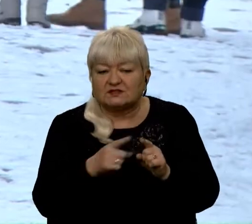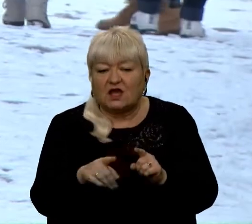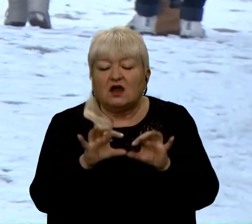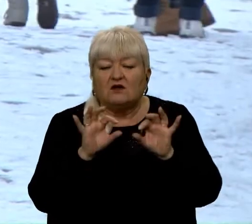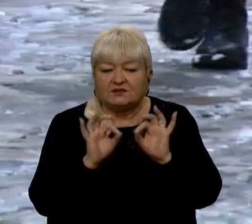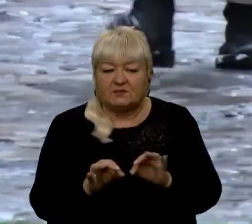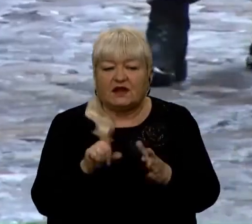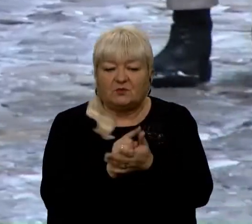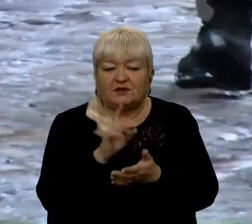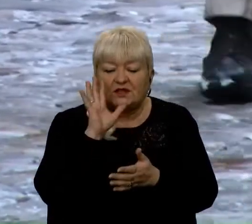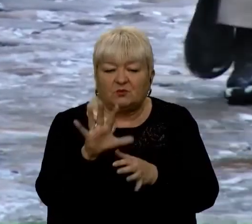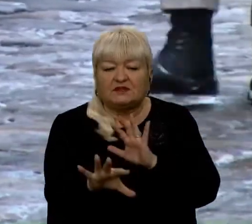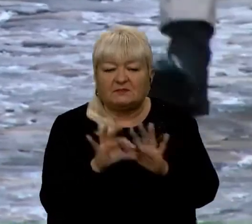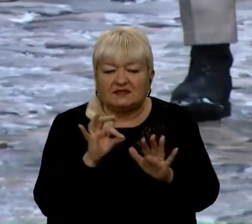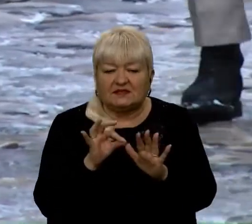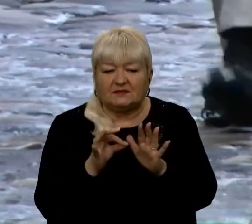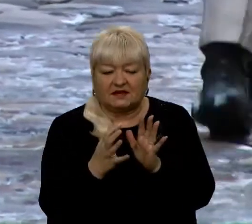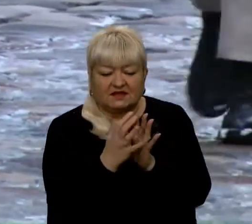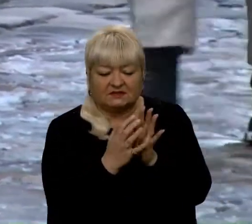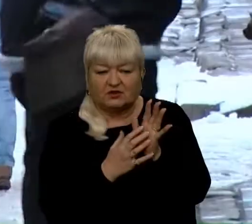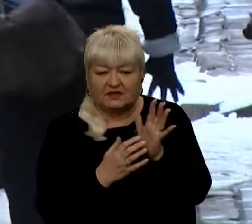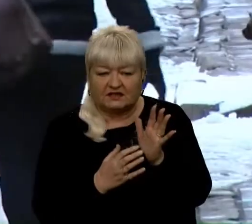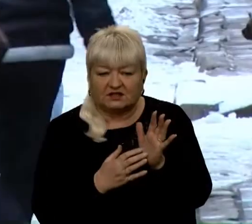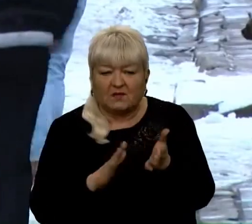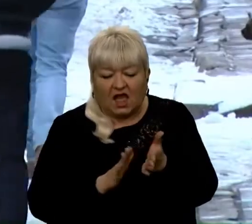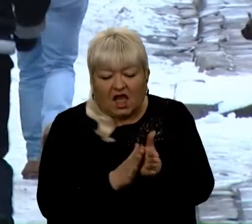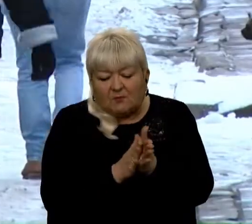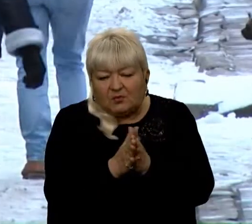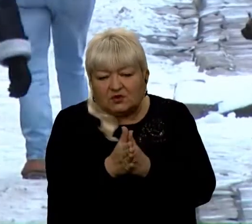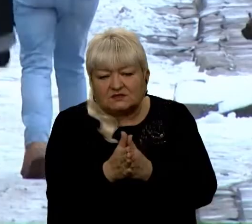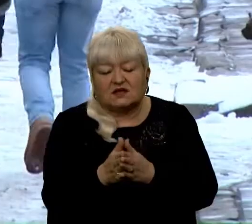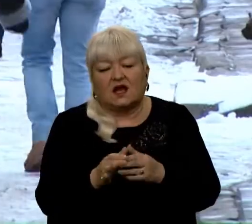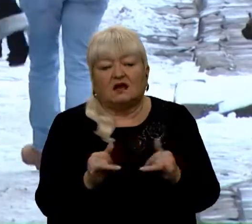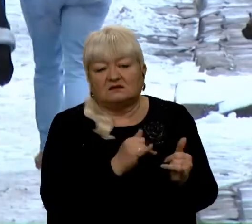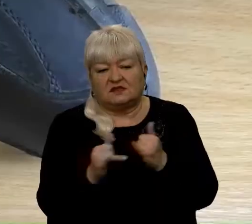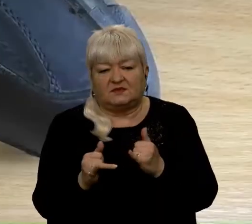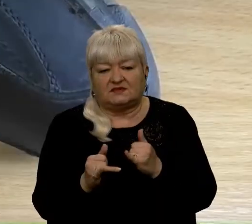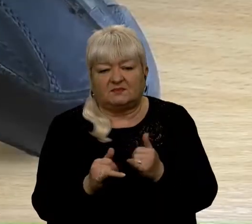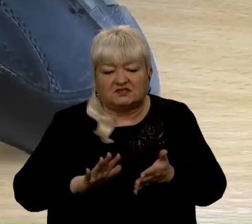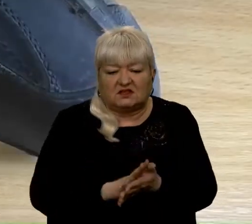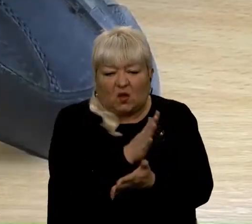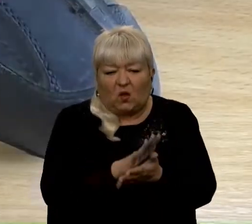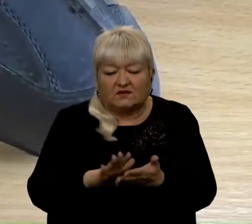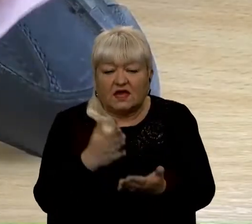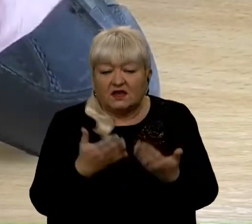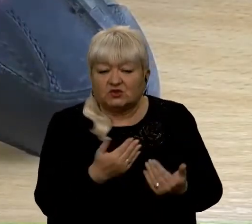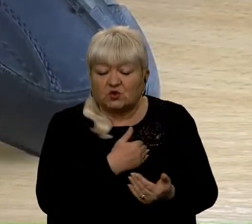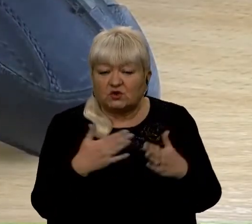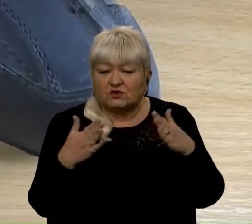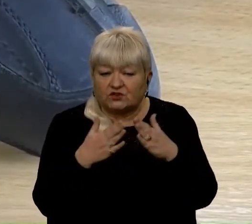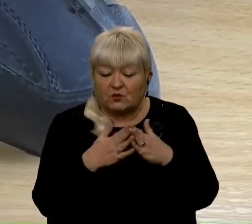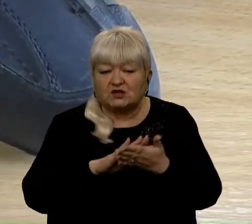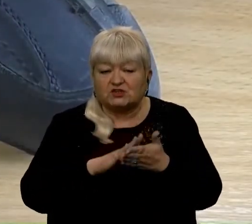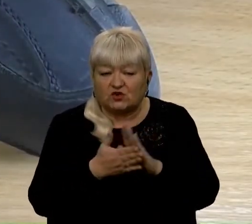підібрані з протекторами. Адже плоска підошва на льоді забезпечить ідеальне ковзання. Якщо ж хочете у домашніх умовах зробити на взутті